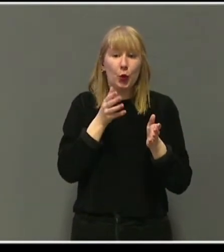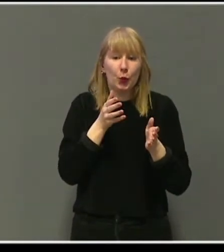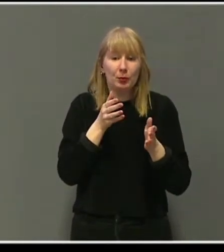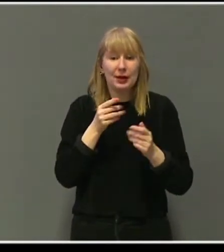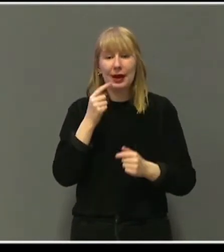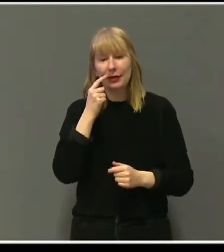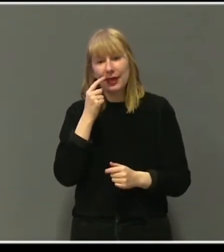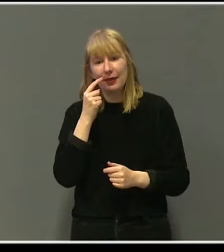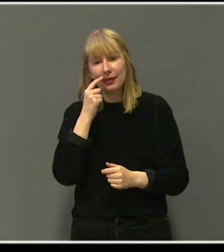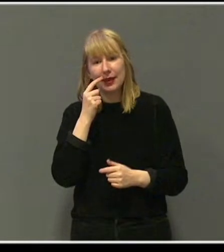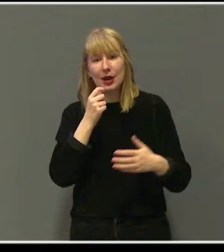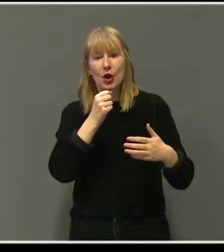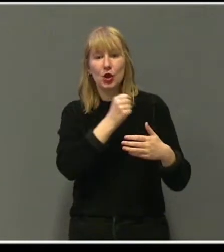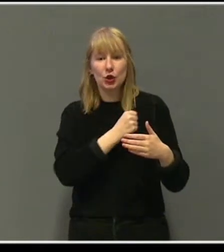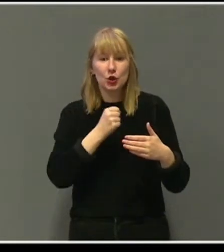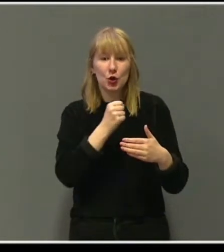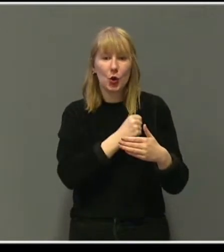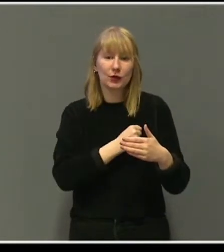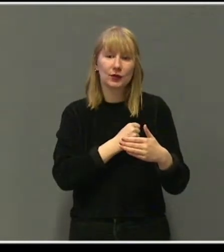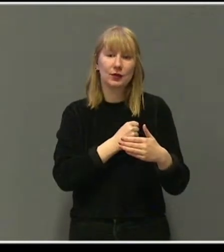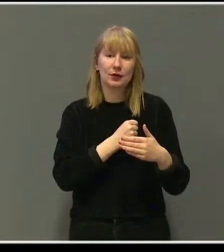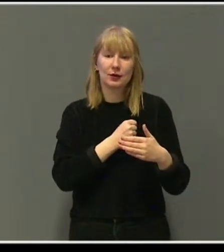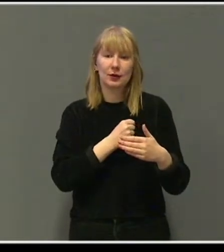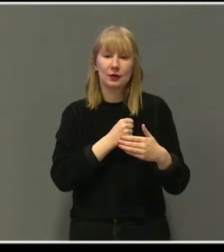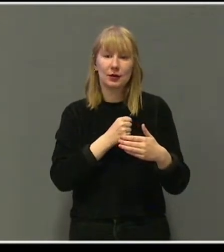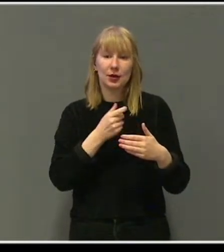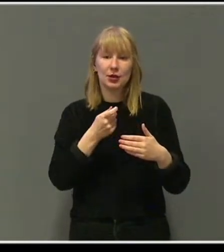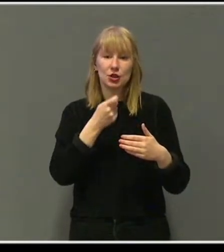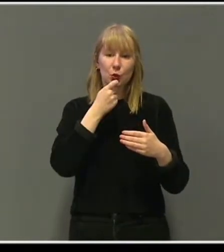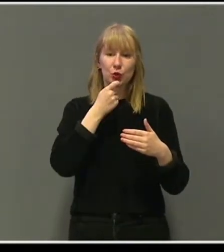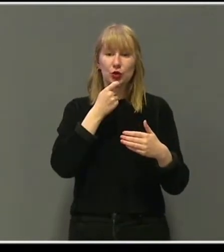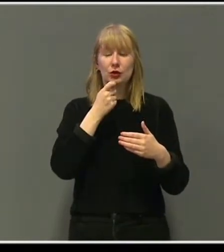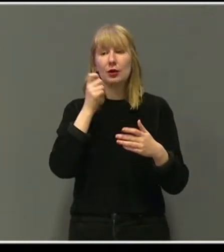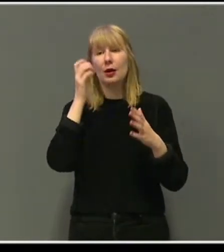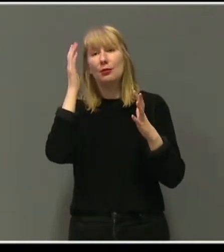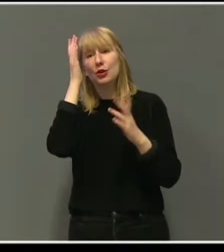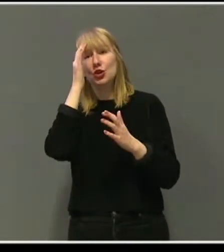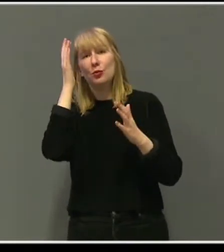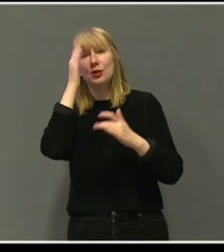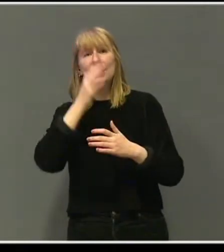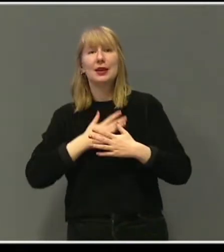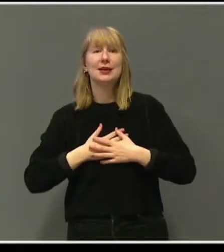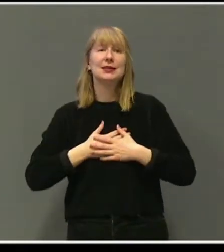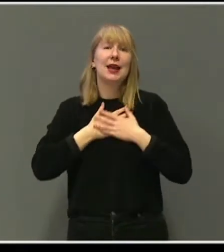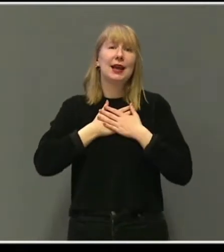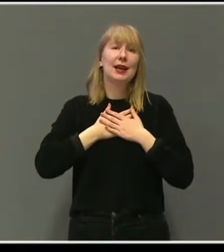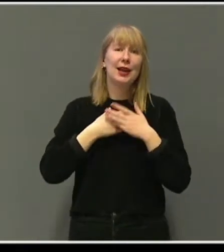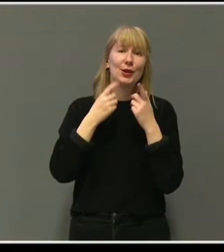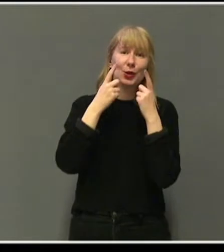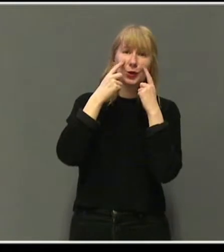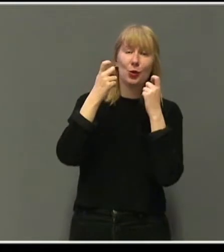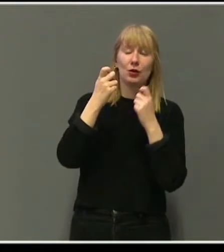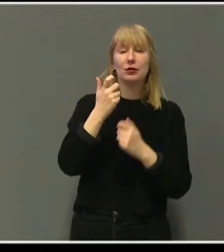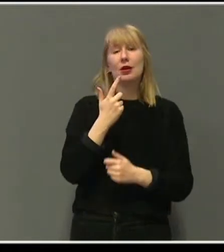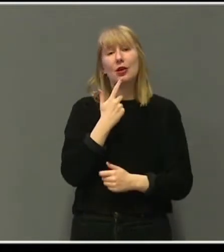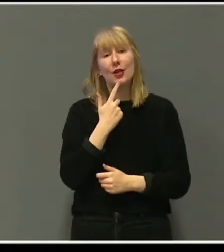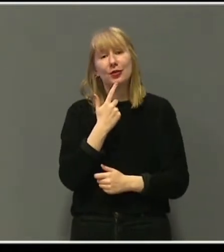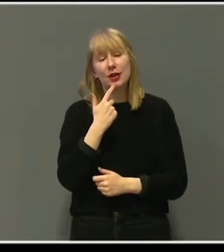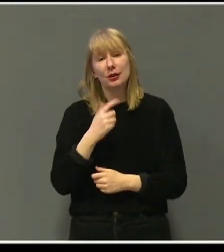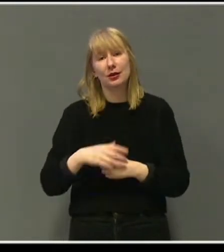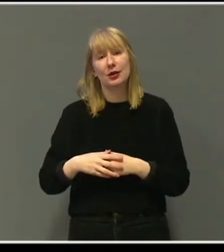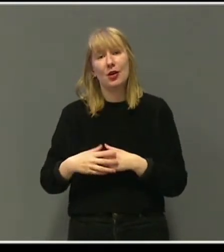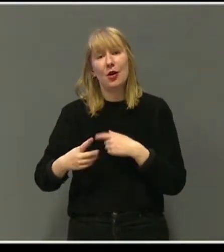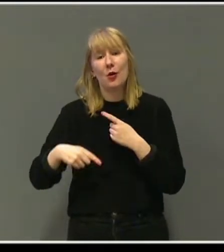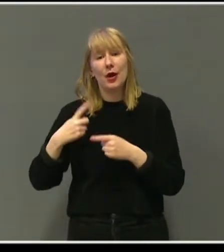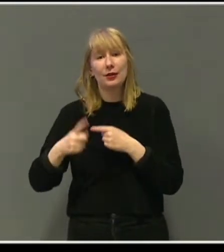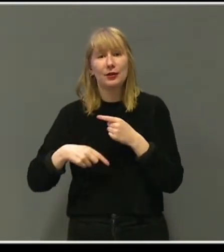Tenner, grøt og smukk. Bekymringer og kjærlighet. Gråt og latter. Og etter hvert